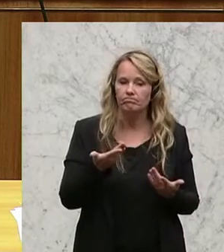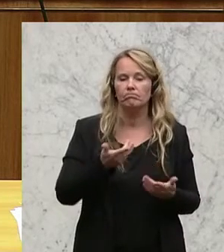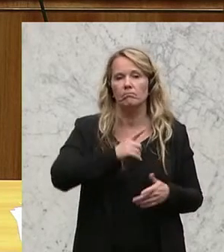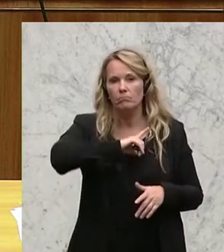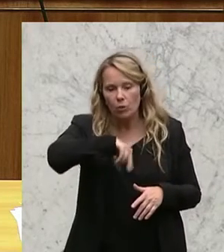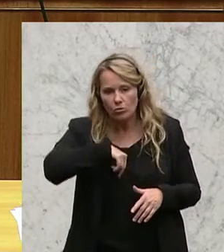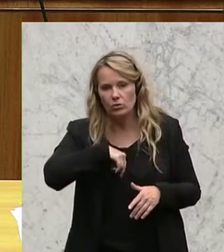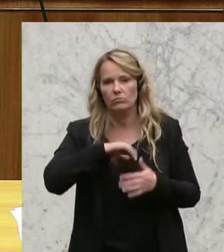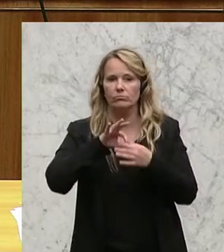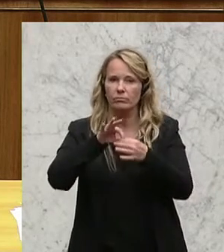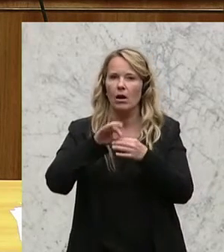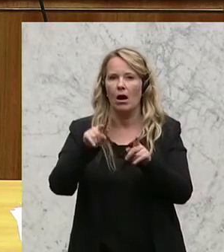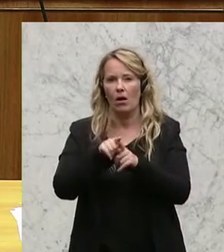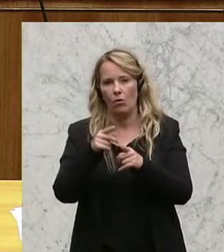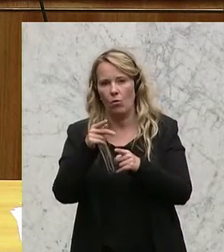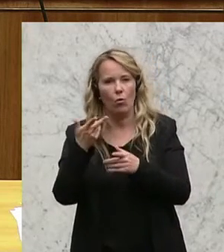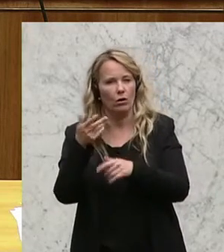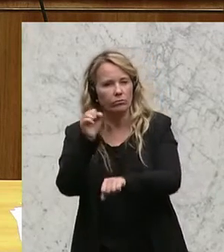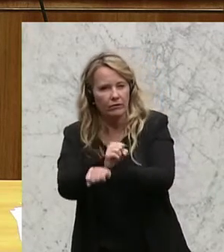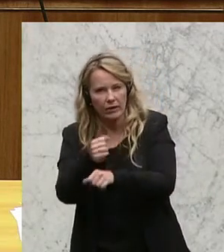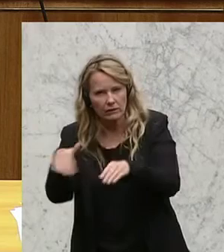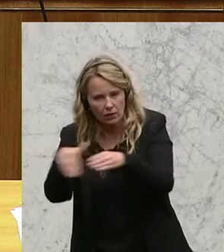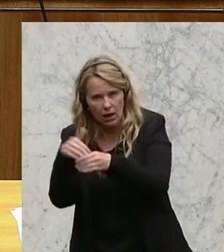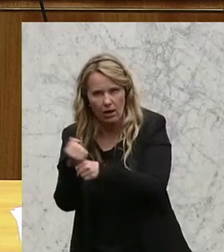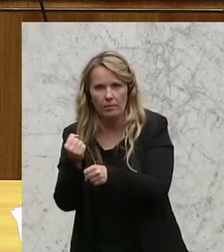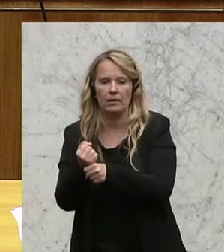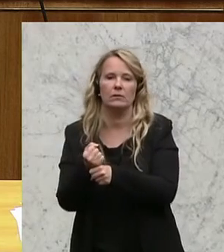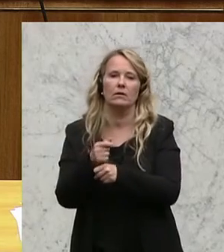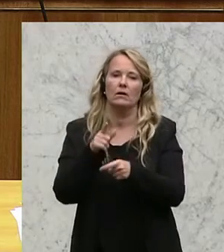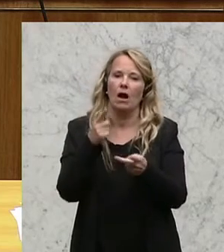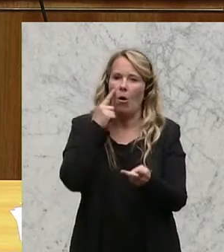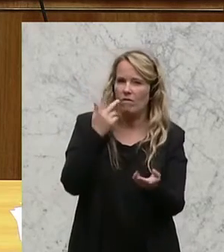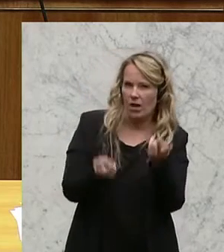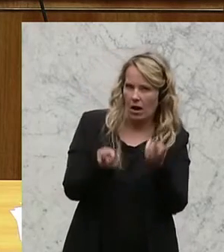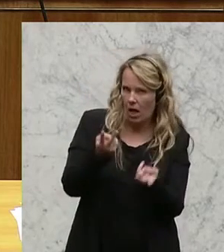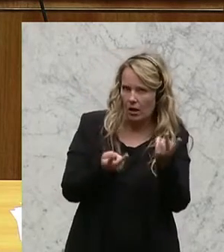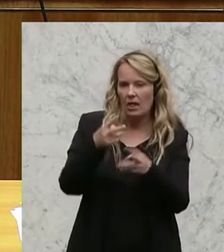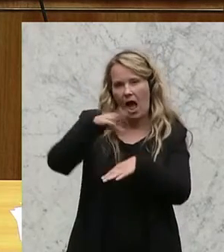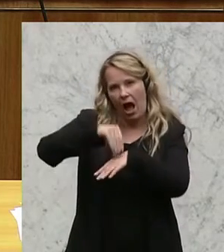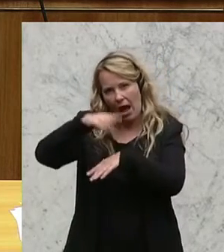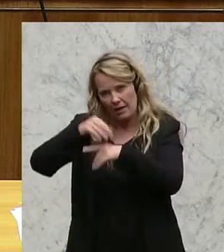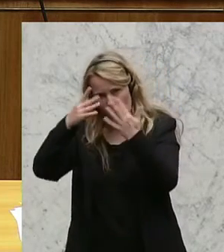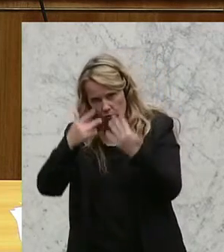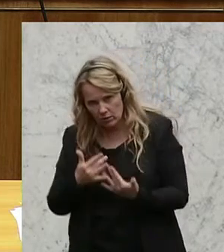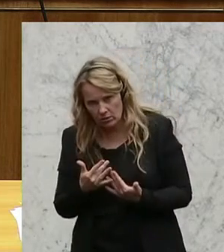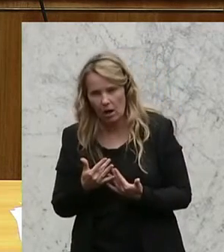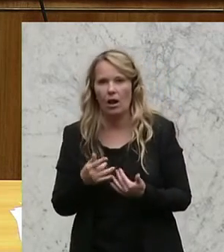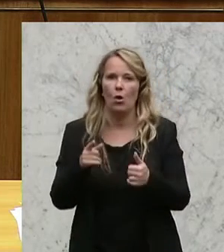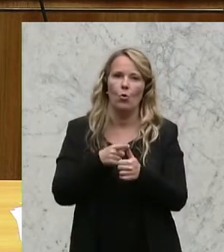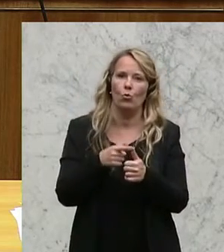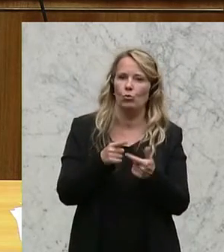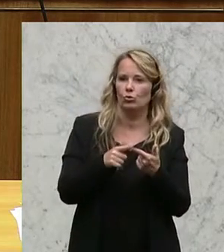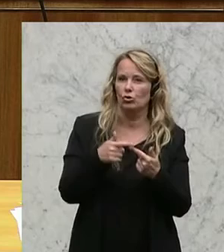das Verhältnis der Straftaten mit der Ein-Verona-Zahl vergleicht und auch andere Kriterien dazu